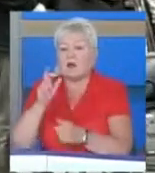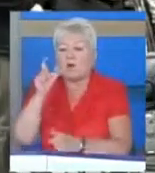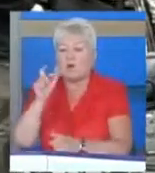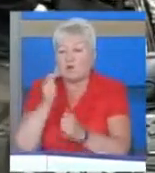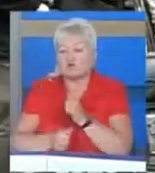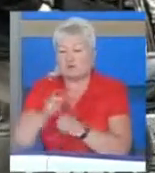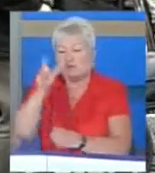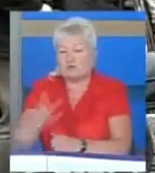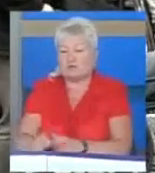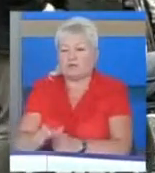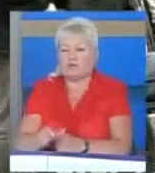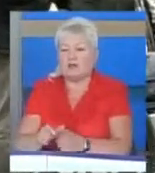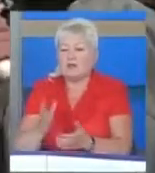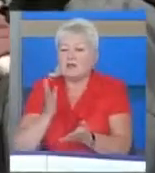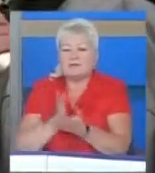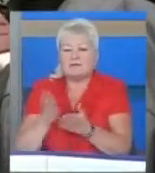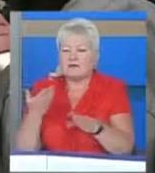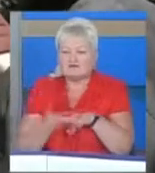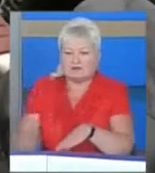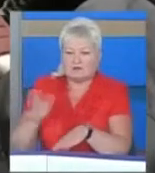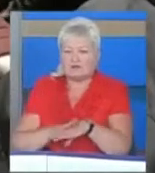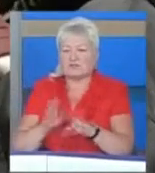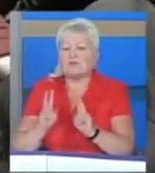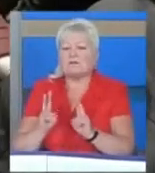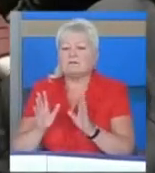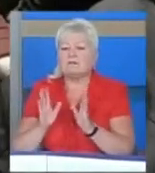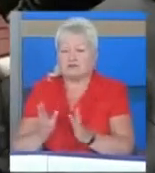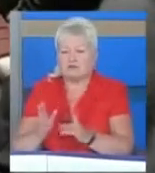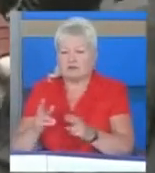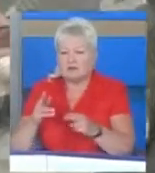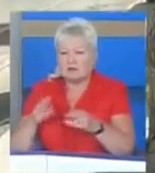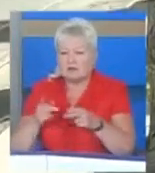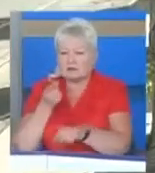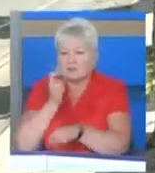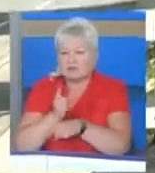наче колючий дріт, який не тільки забороняє, а й боляче ранить.